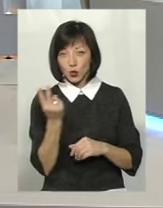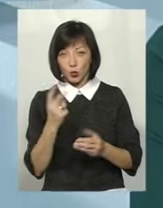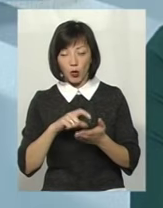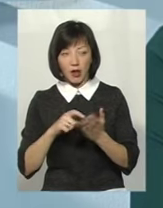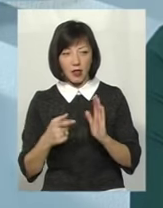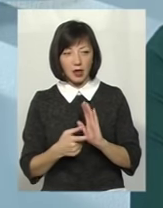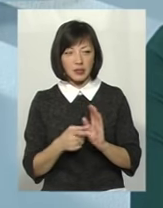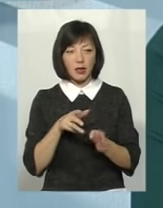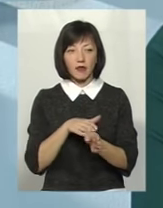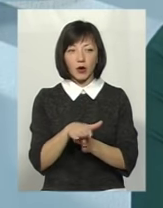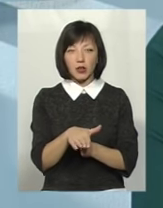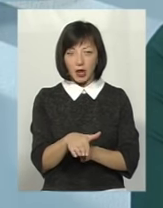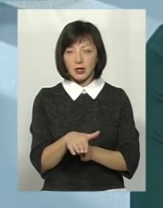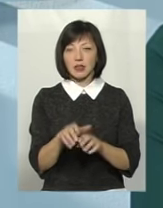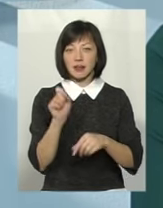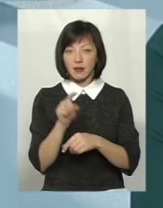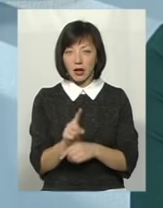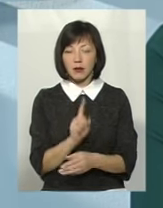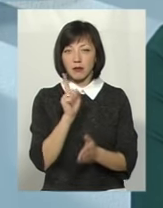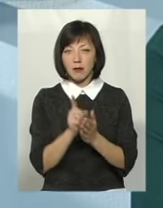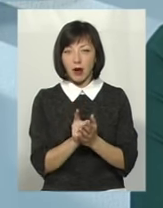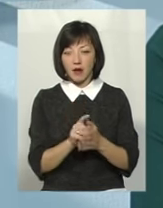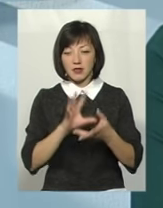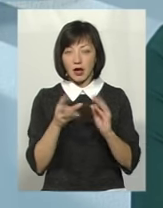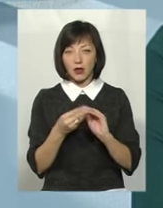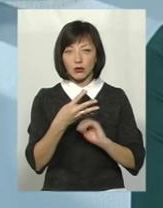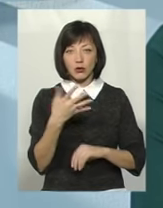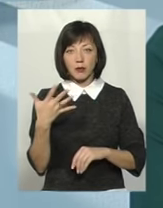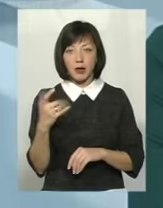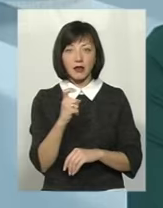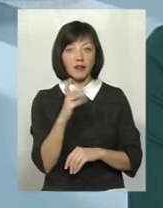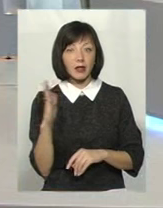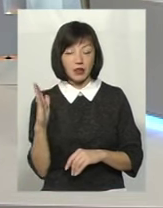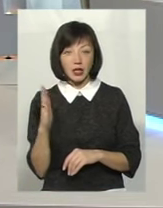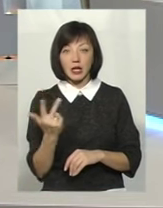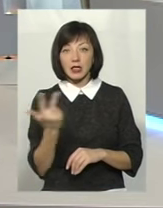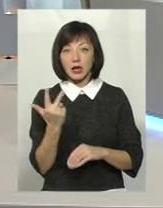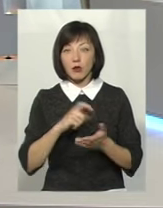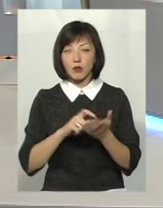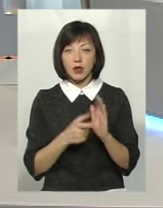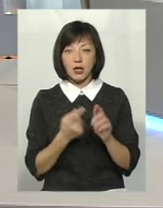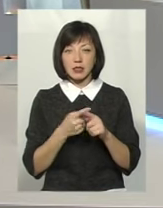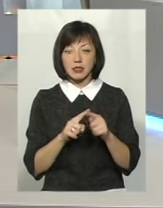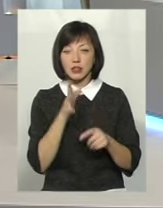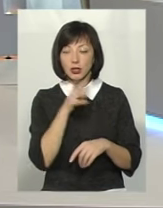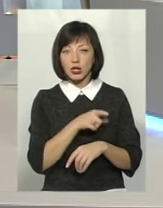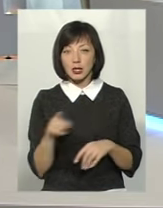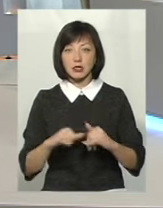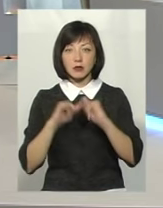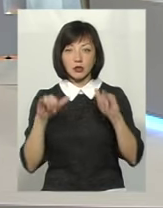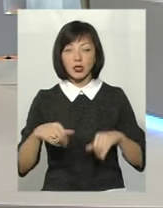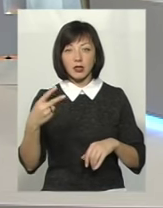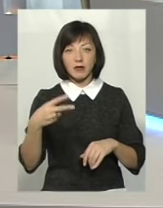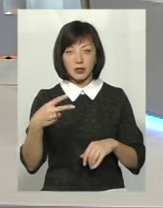класі на виконання домашнього завдання дитина має потратити в загальному 45 хвилин. В третьому класі цей час збільшується на